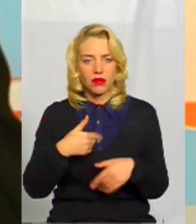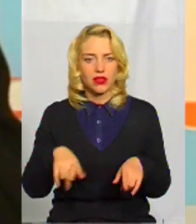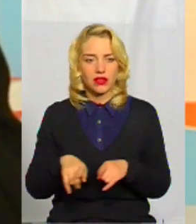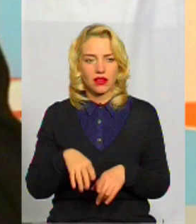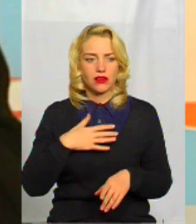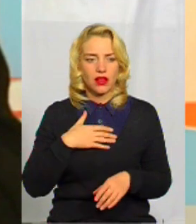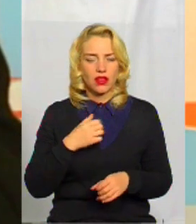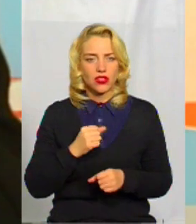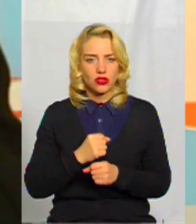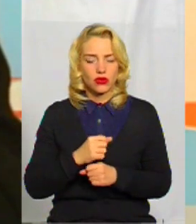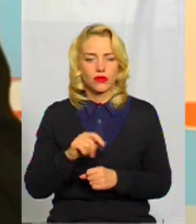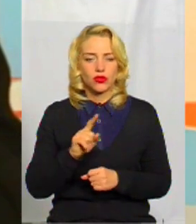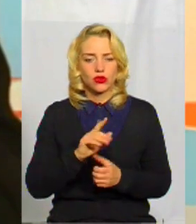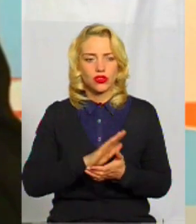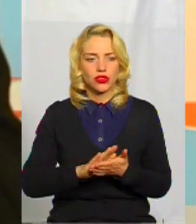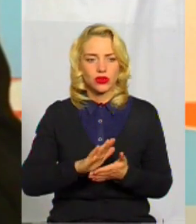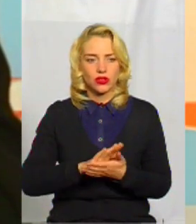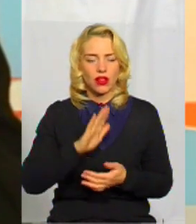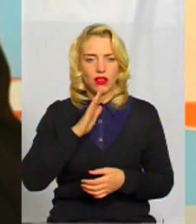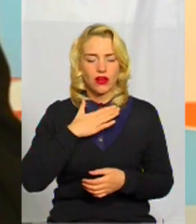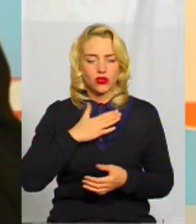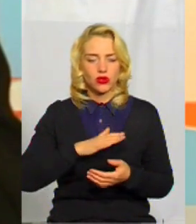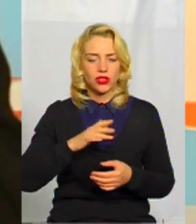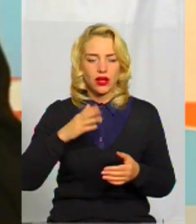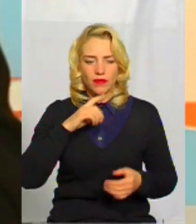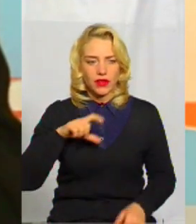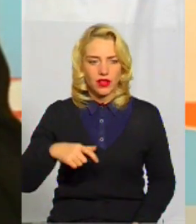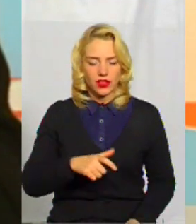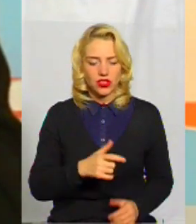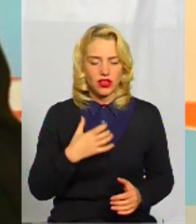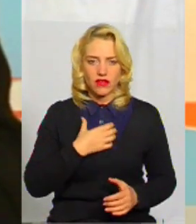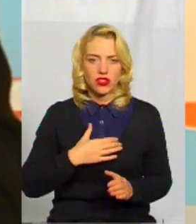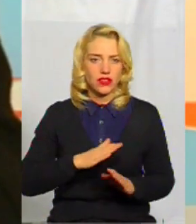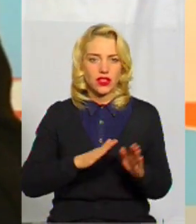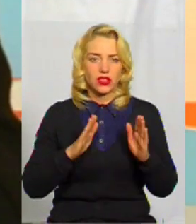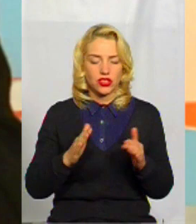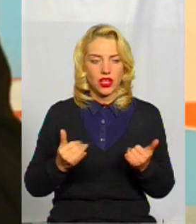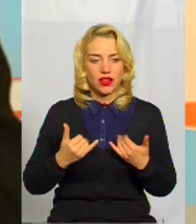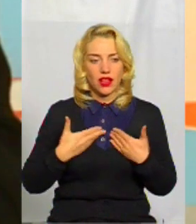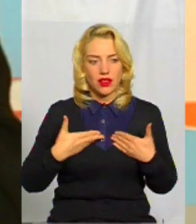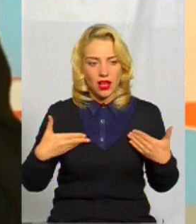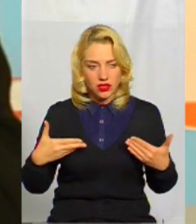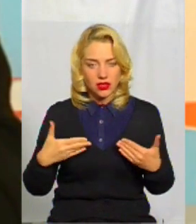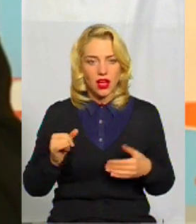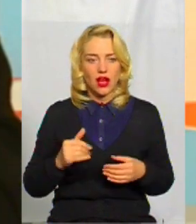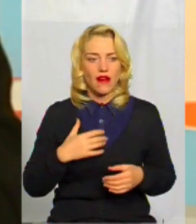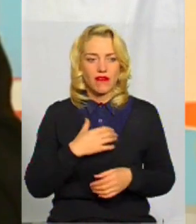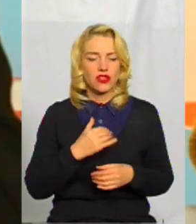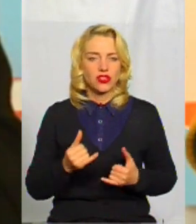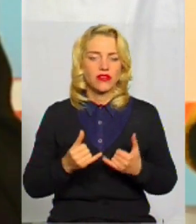налаштовуємося, що чистота нашої річки важлива не лише для нас, а й важлива для всіх,